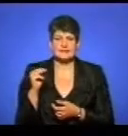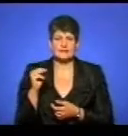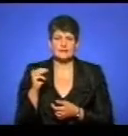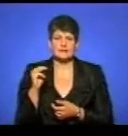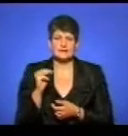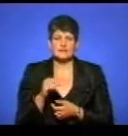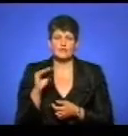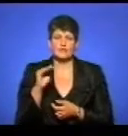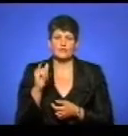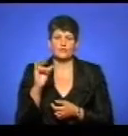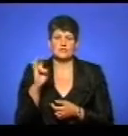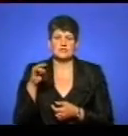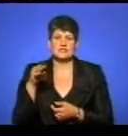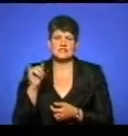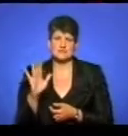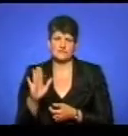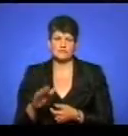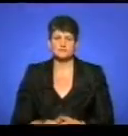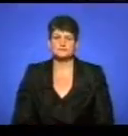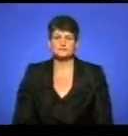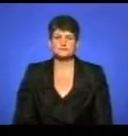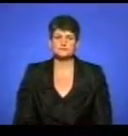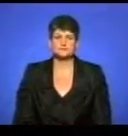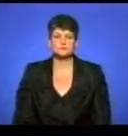Богдана Сарабун, Андрій Бодак, новини.